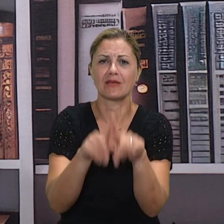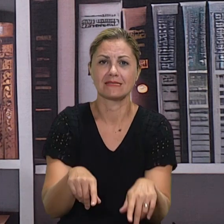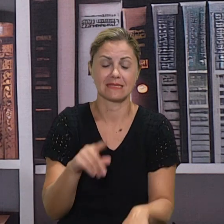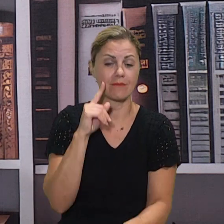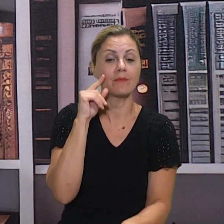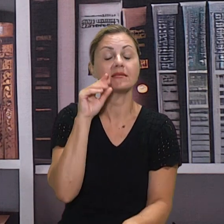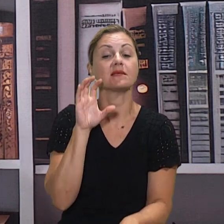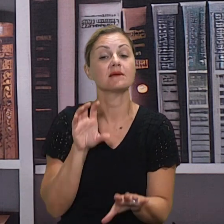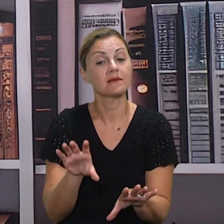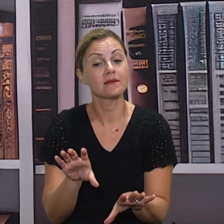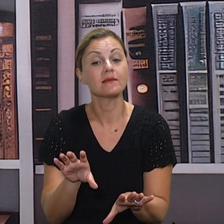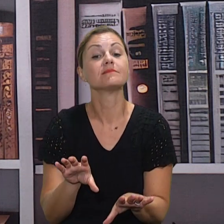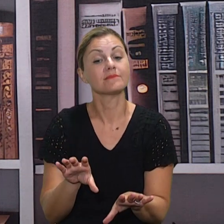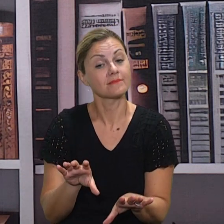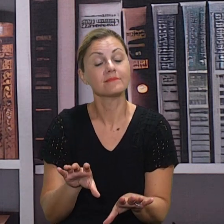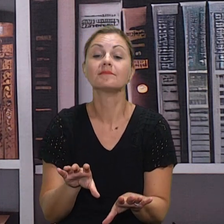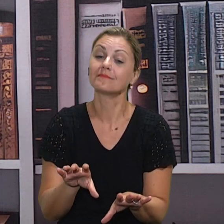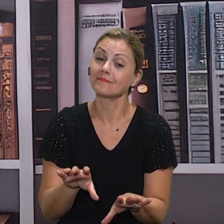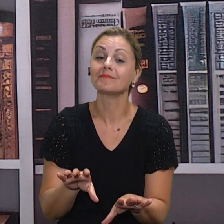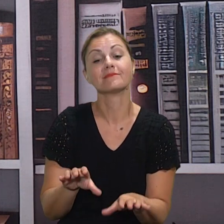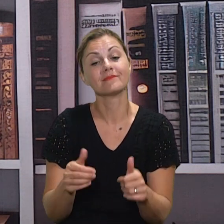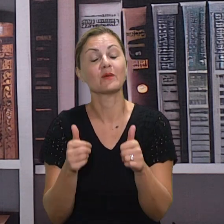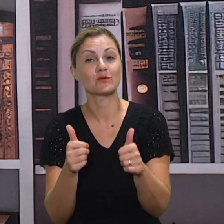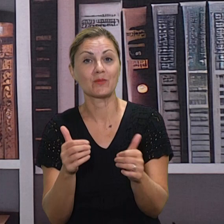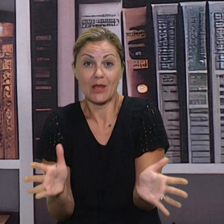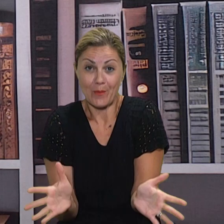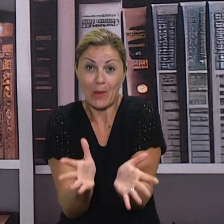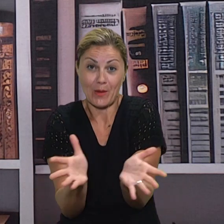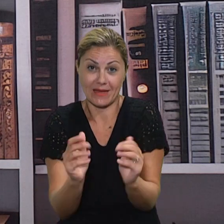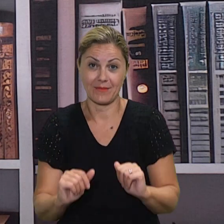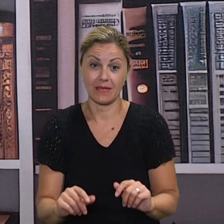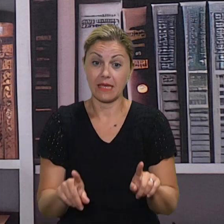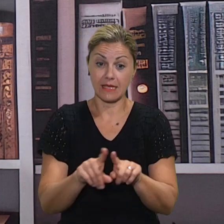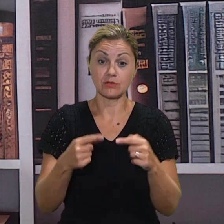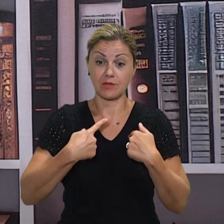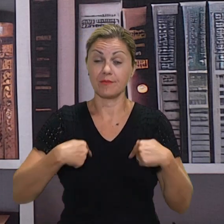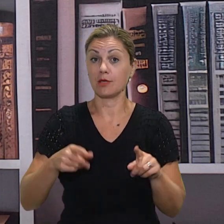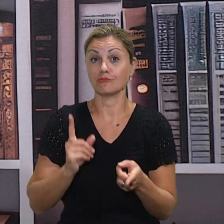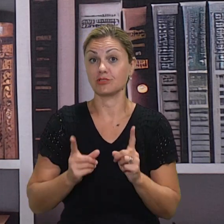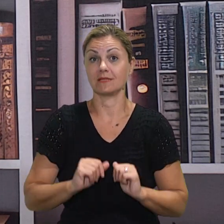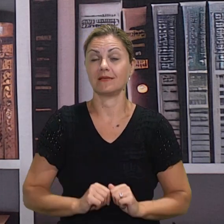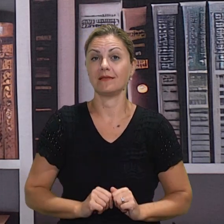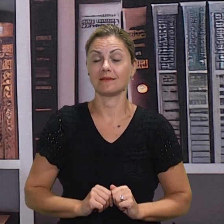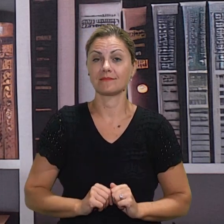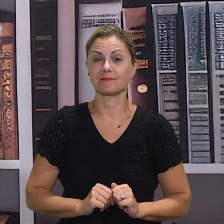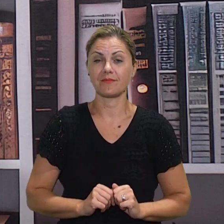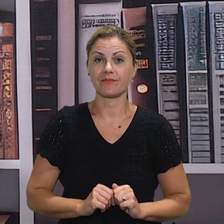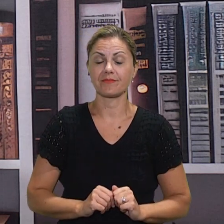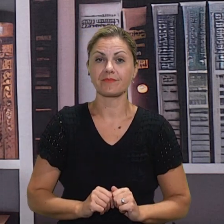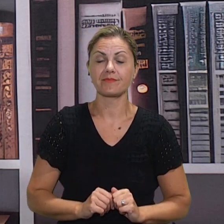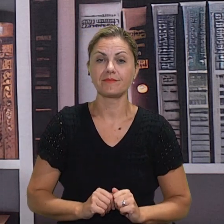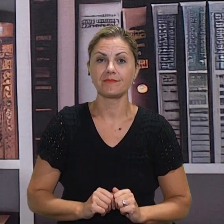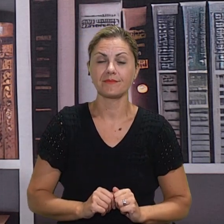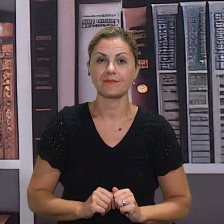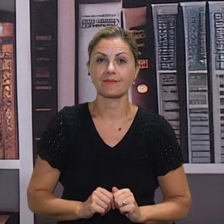veseliti se zbog njih, u nekim tečkim situacijama biti tu uz njih, a isto tako ono što kažem